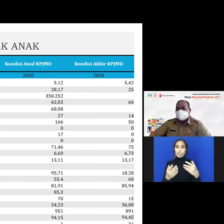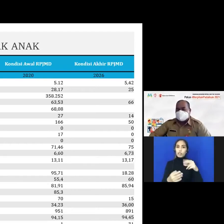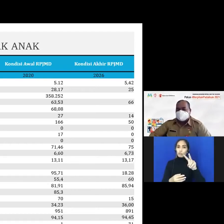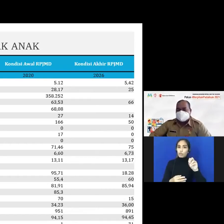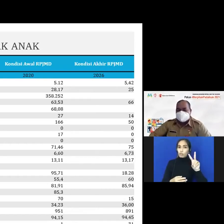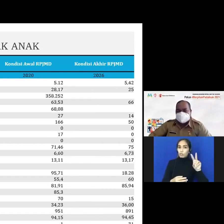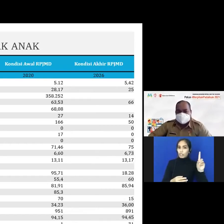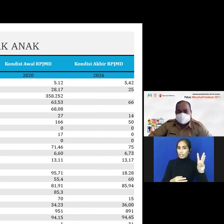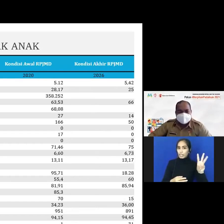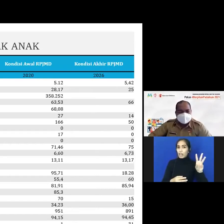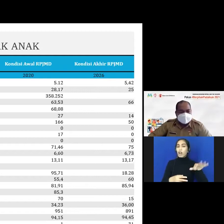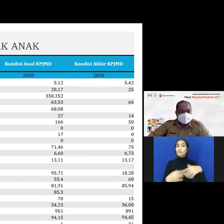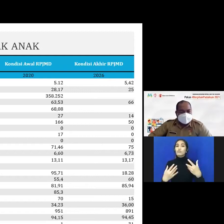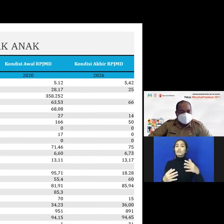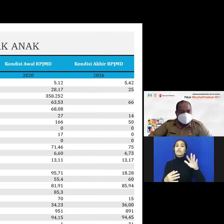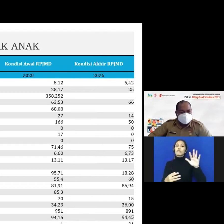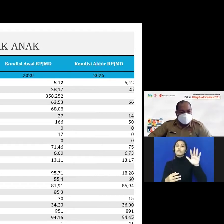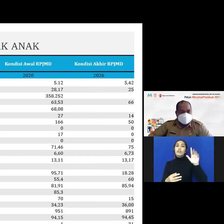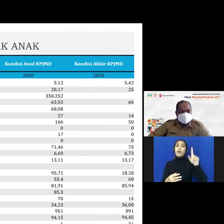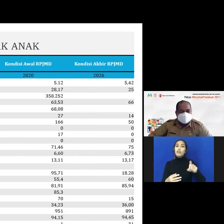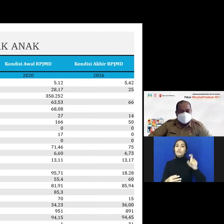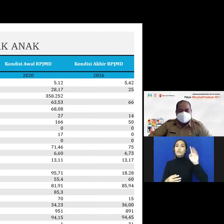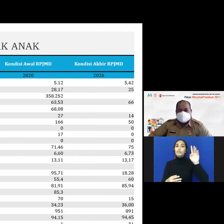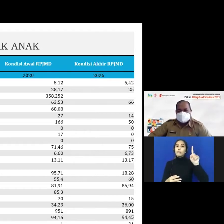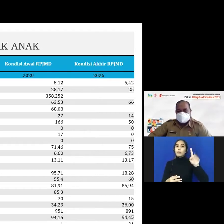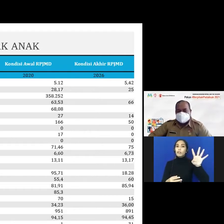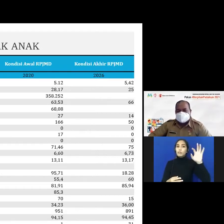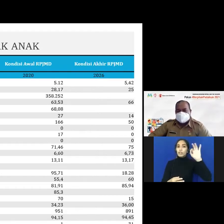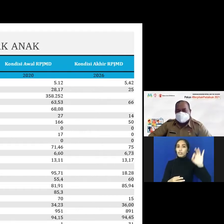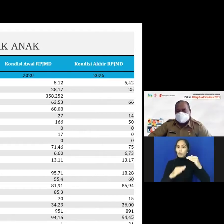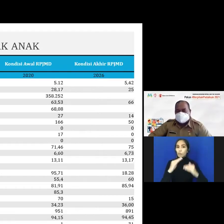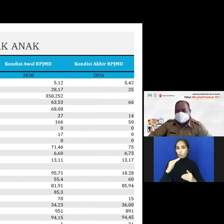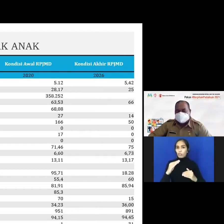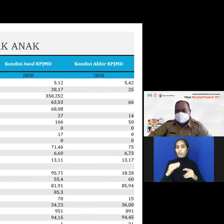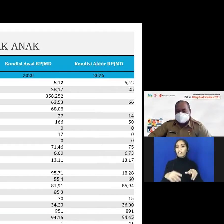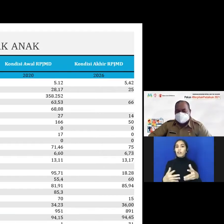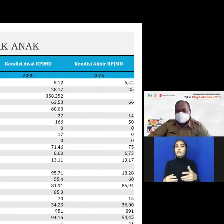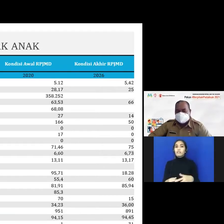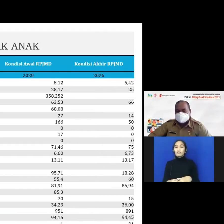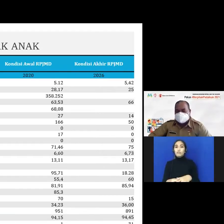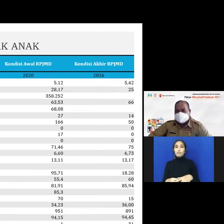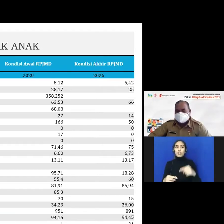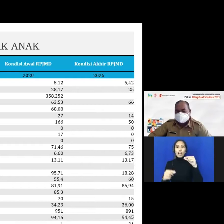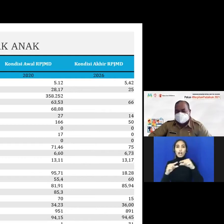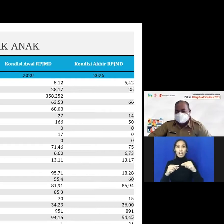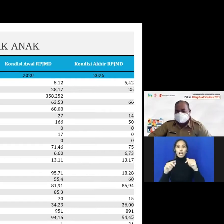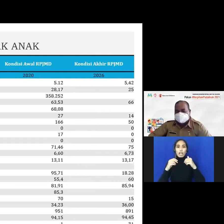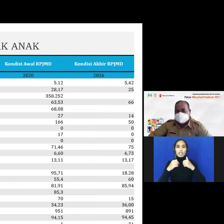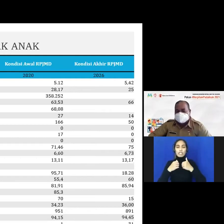14% kemudian angka gisi buruk sekarang ini 106 kondisi saat ini